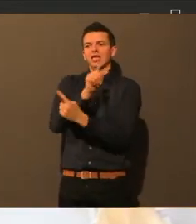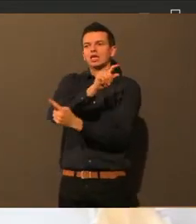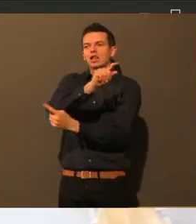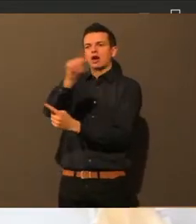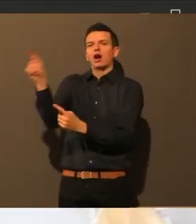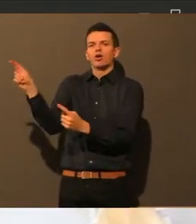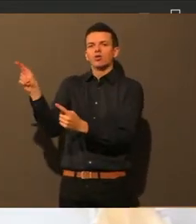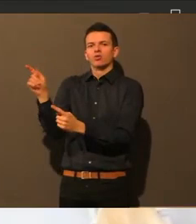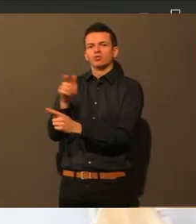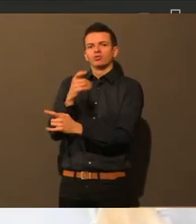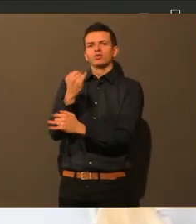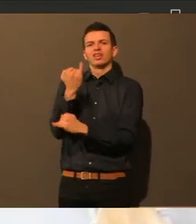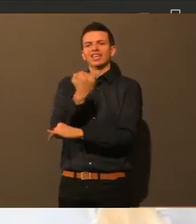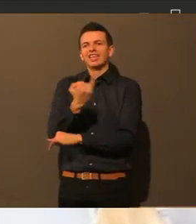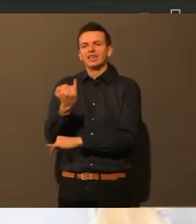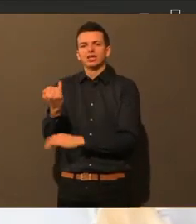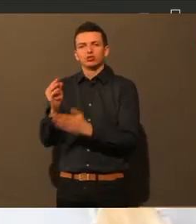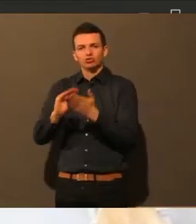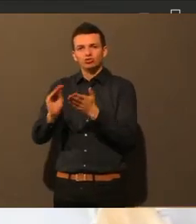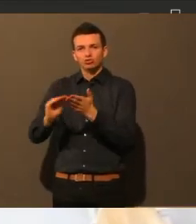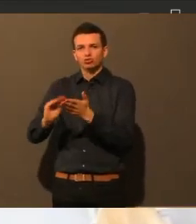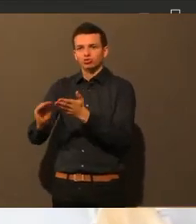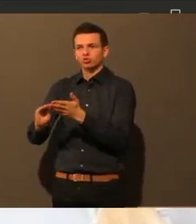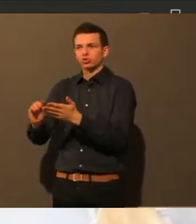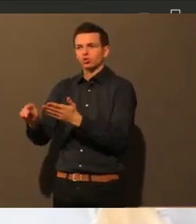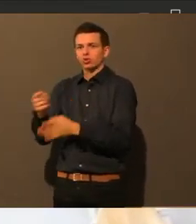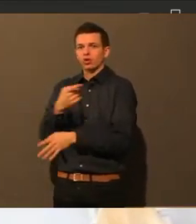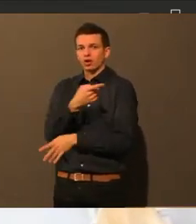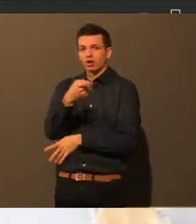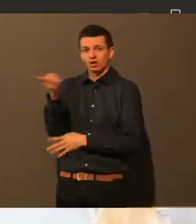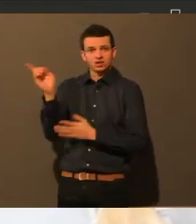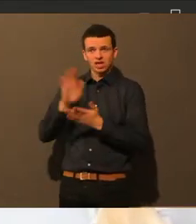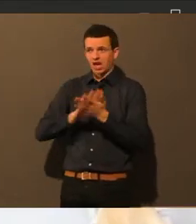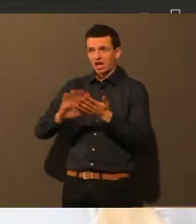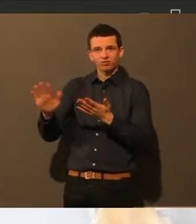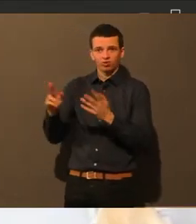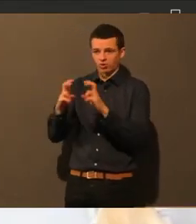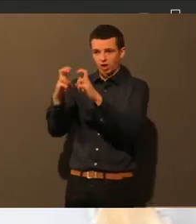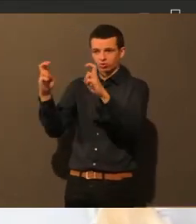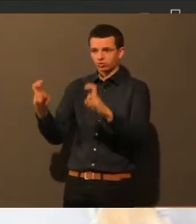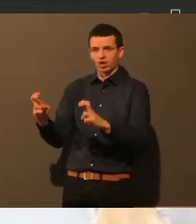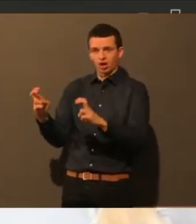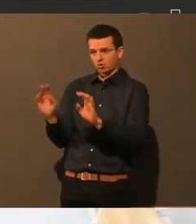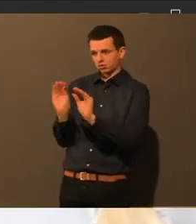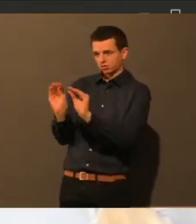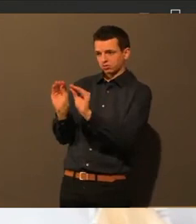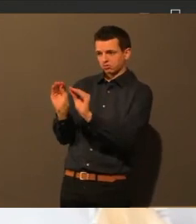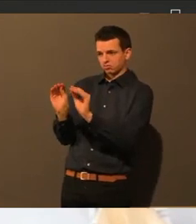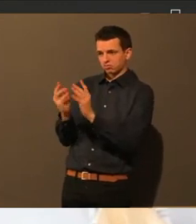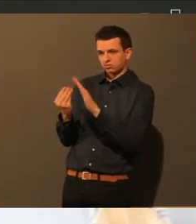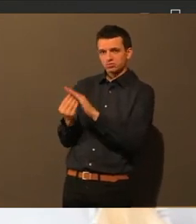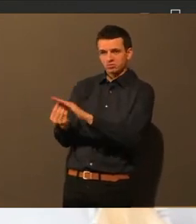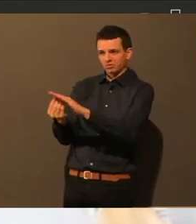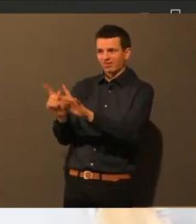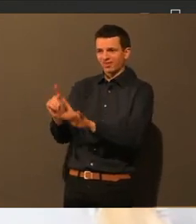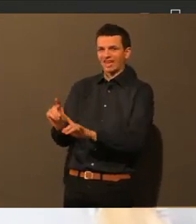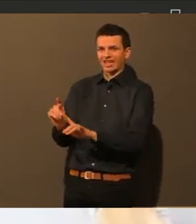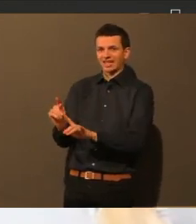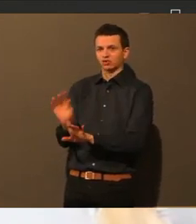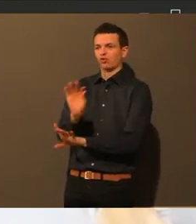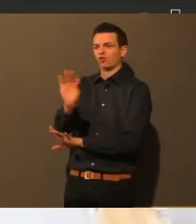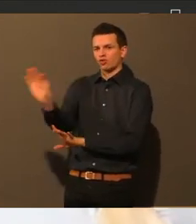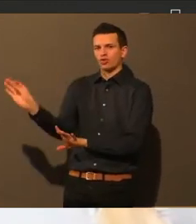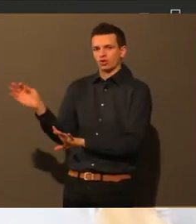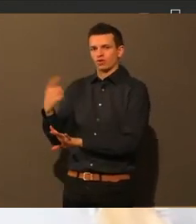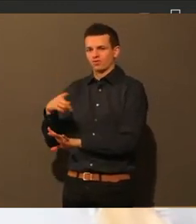auch nochmal Möglichkeiten eröffnen, wie diese Schülerinnen und Schüler adäquat unterstützt werden. Wenn es weitere